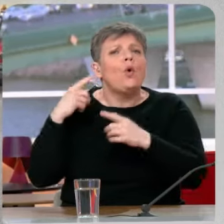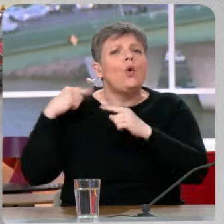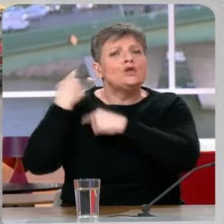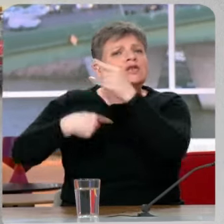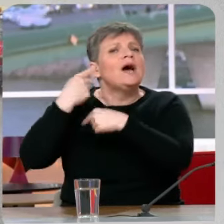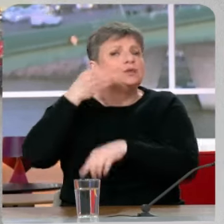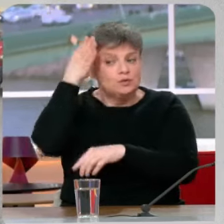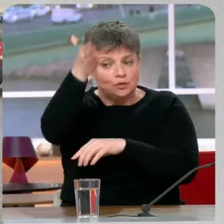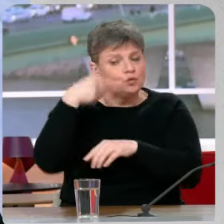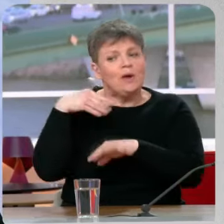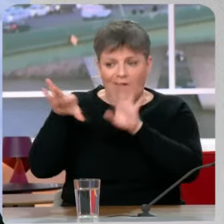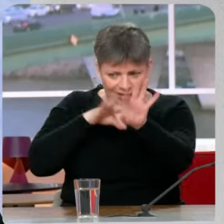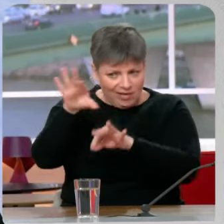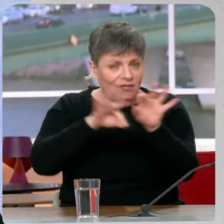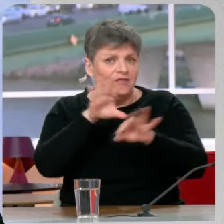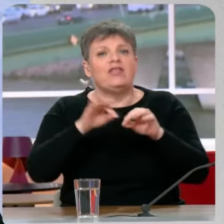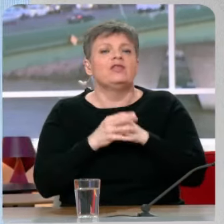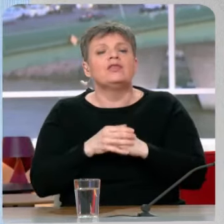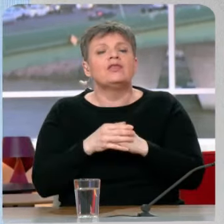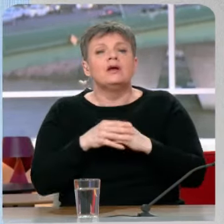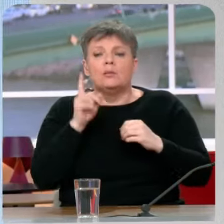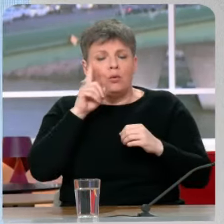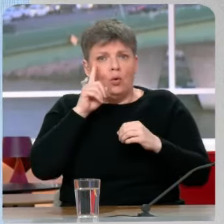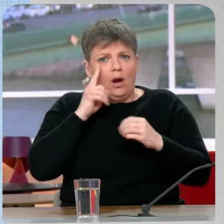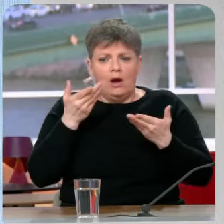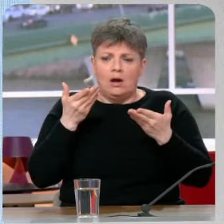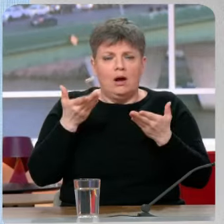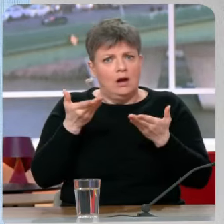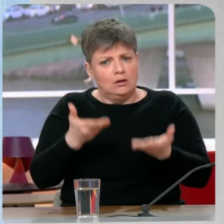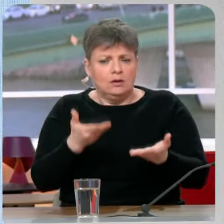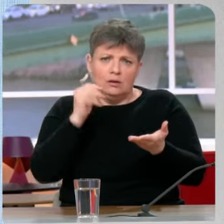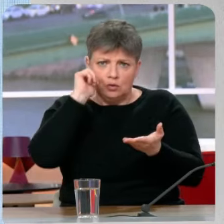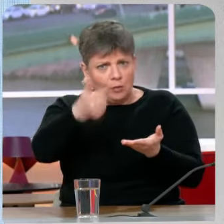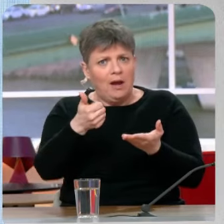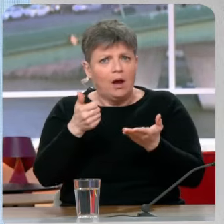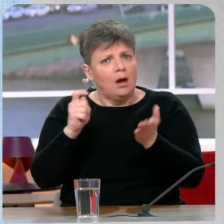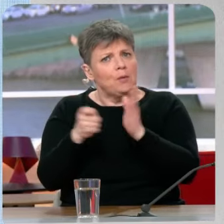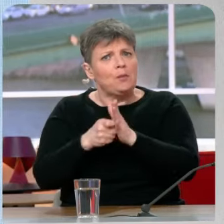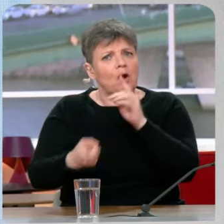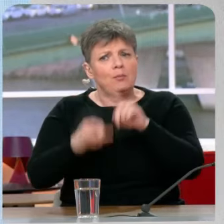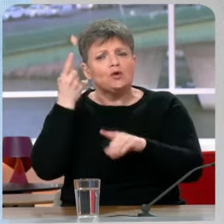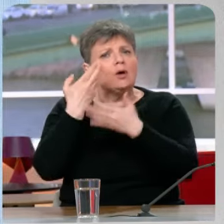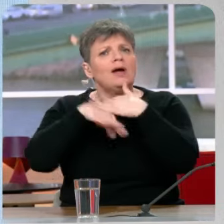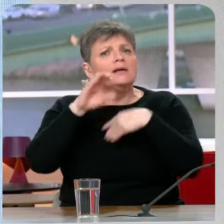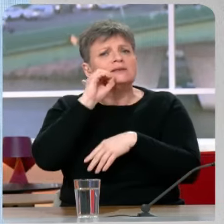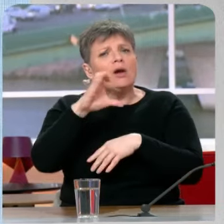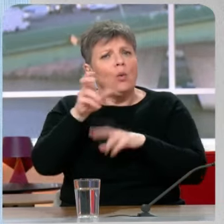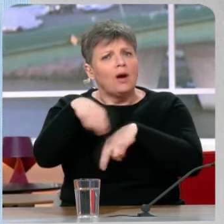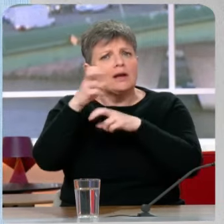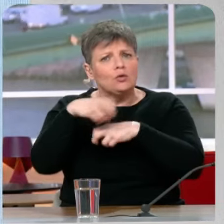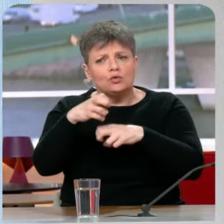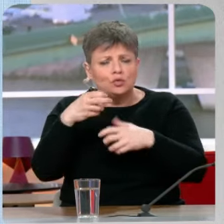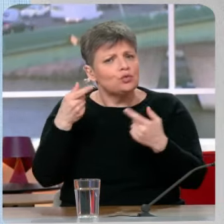besoin, et c'est, je pense, un très grand moment important que le président de la République va animer demain, ce grand débat au salon de l'agriculture, on a besoin